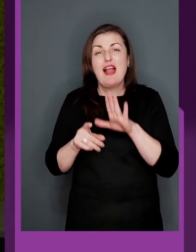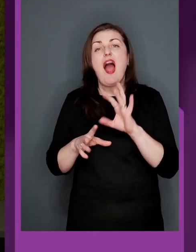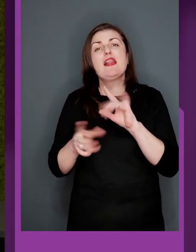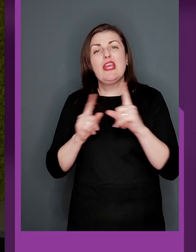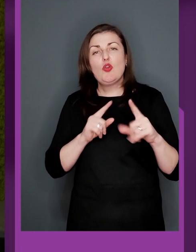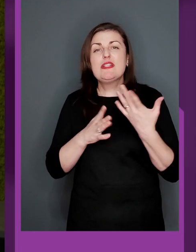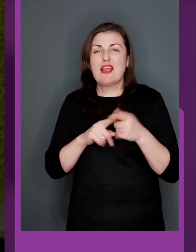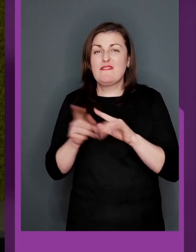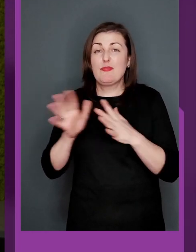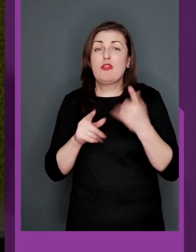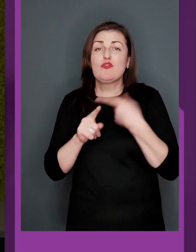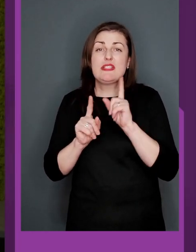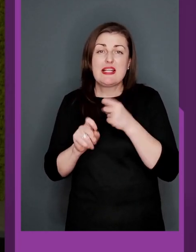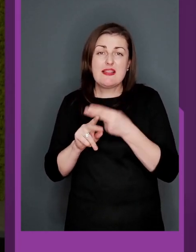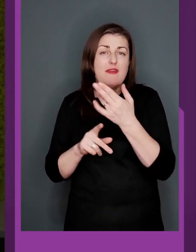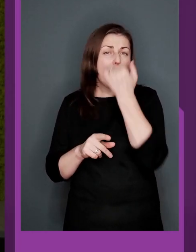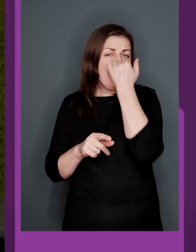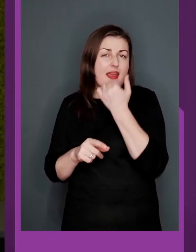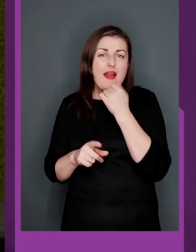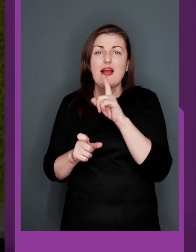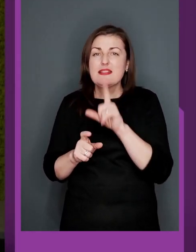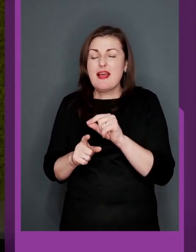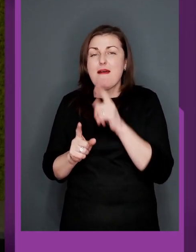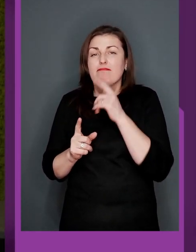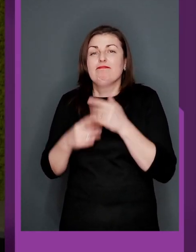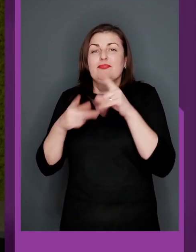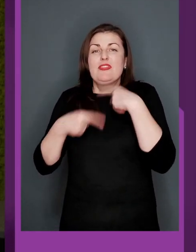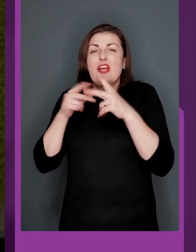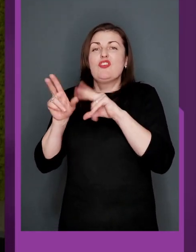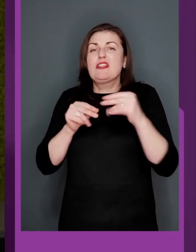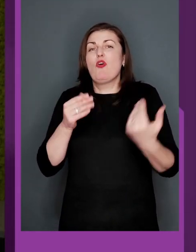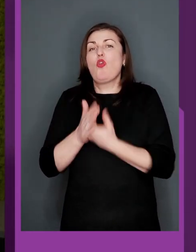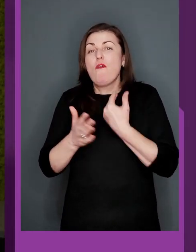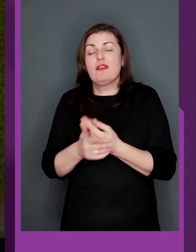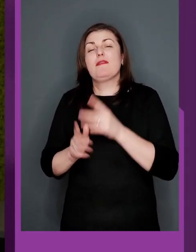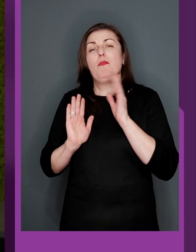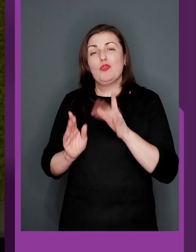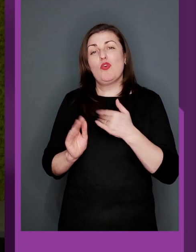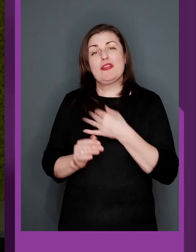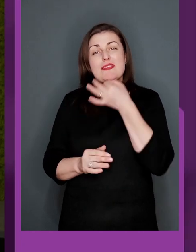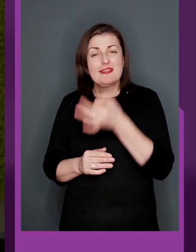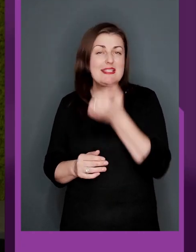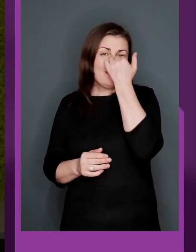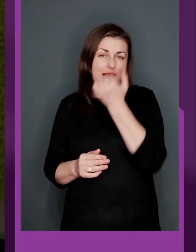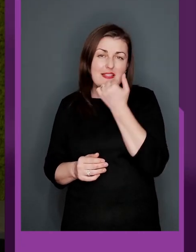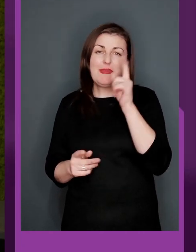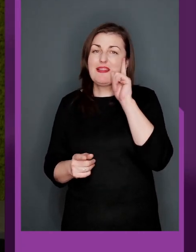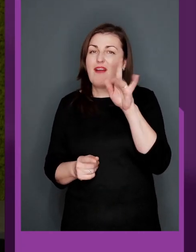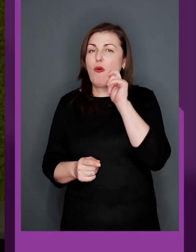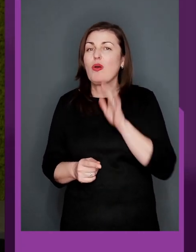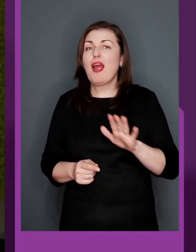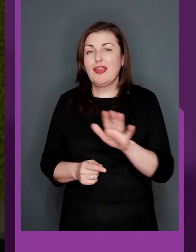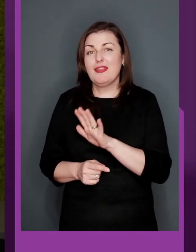хвилини, але іноді це відбувається, тому за це теж вам дяка за порцію завжди щасливих новин, тому тут тільки можу